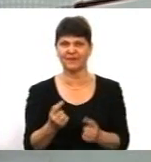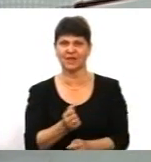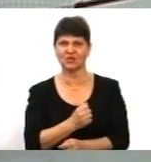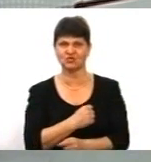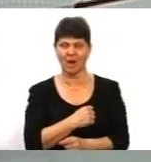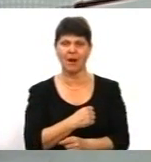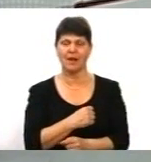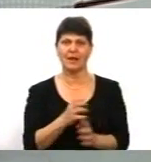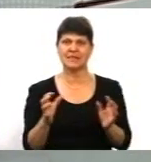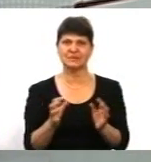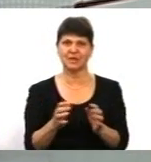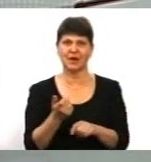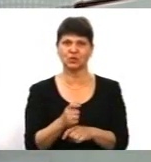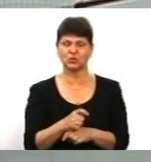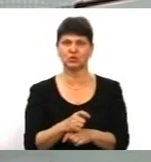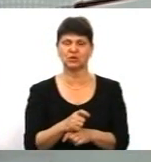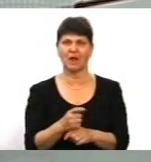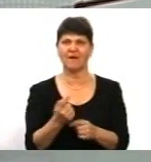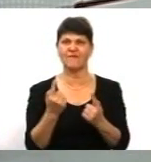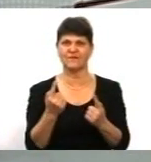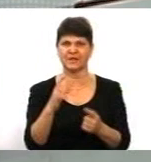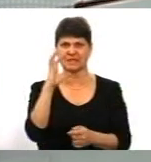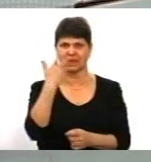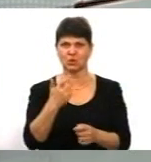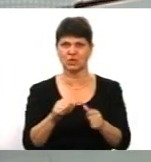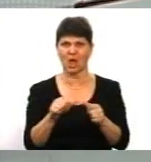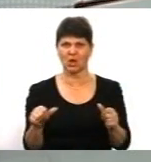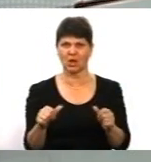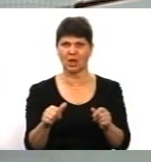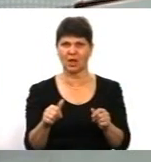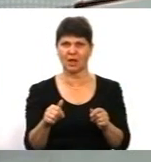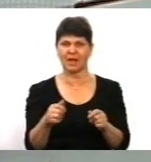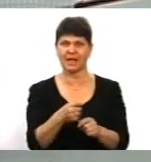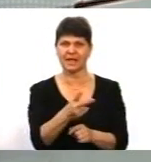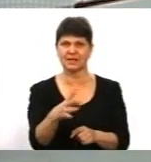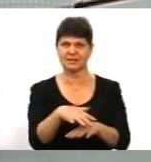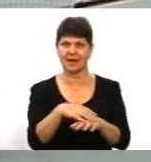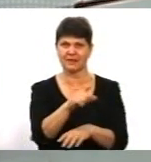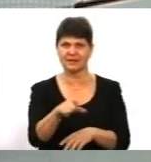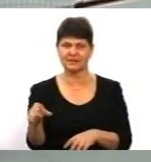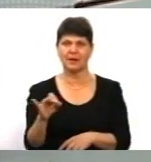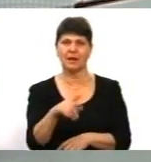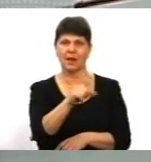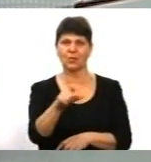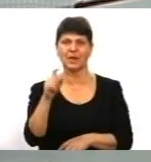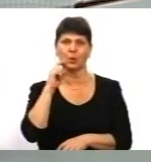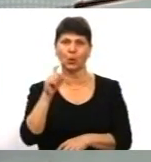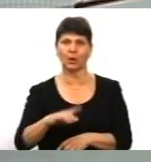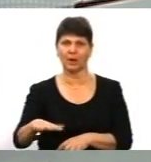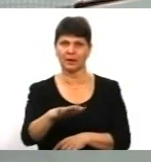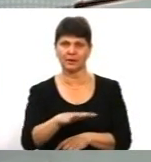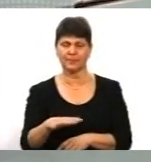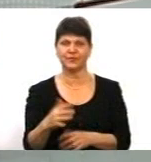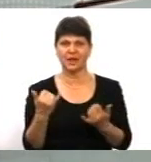зберігається дуже серйозний розрив між кількістю населення і кількістю громадян в Україні. І я зараз